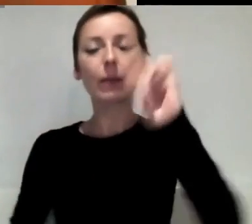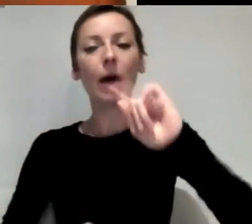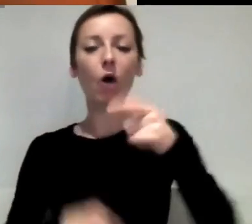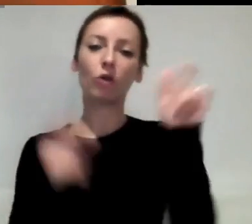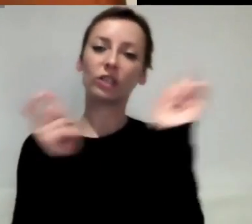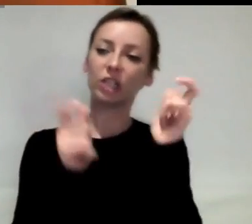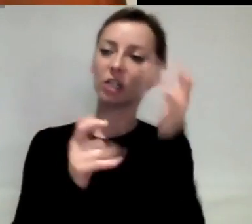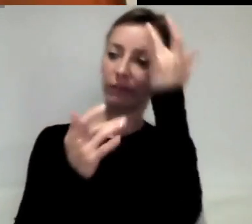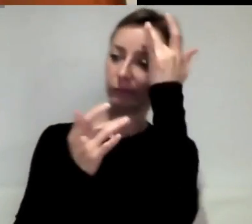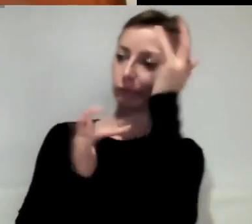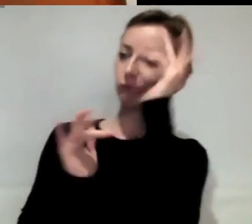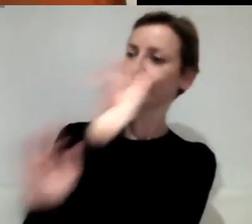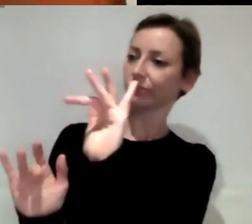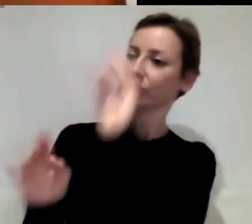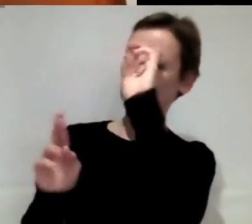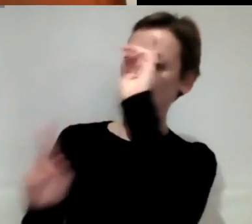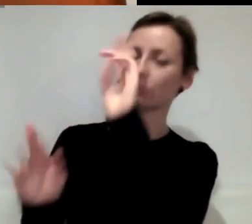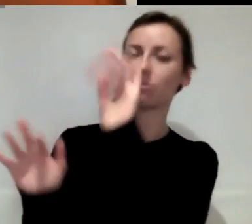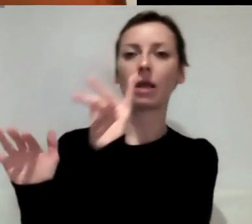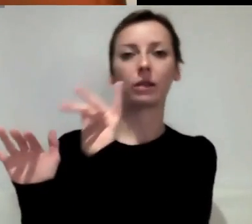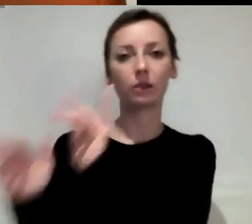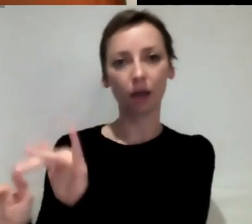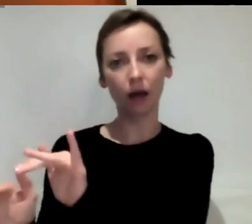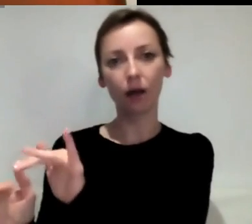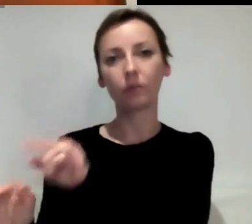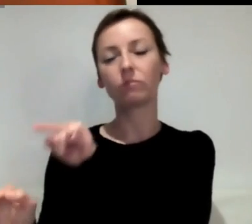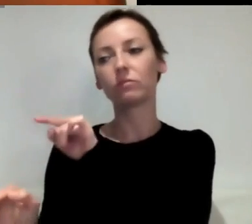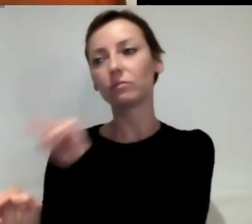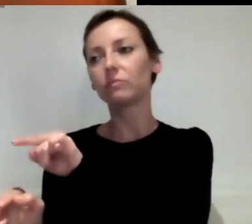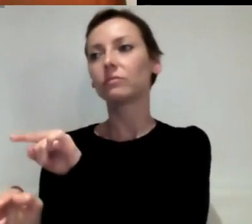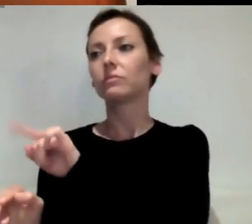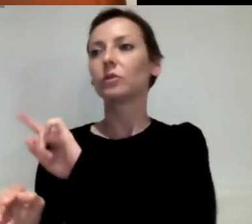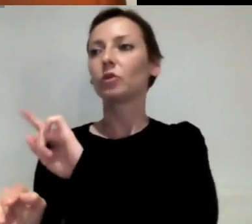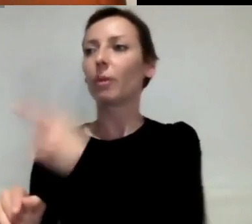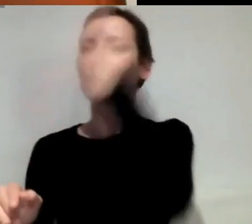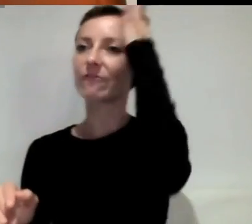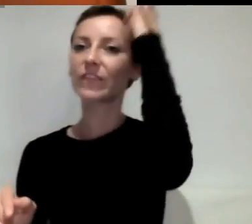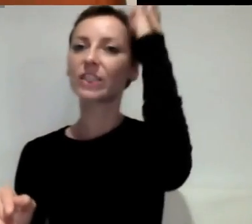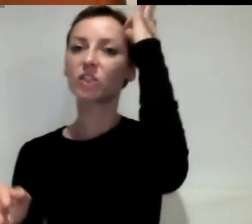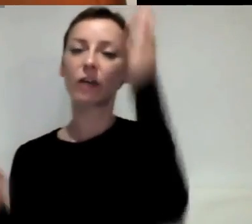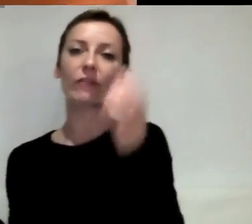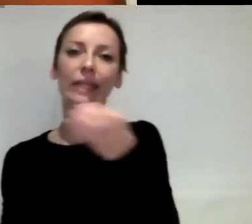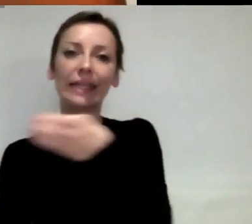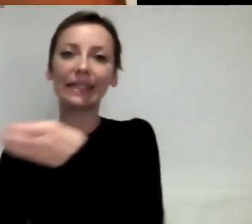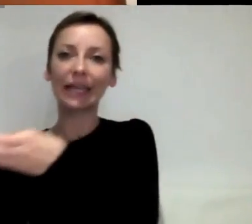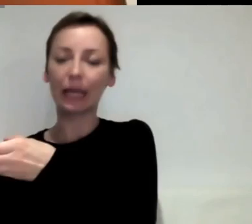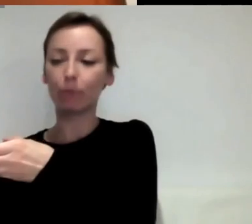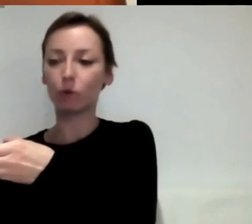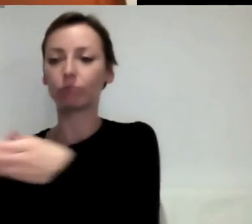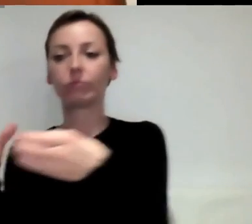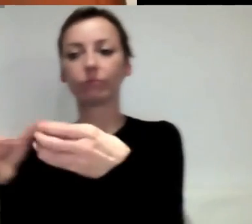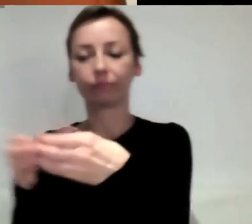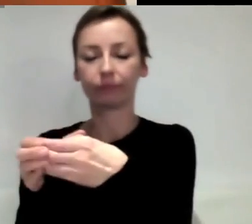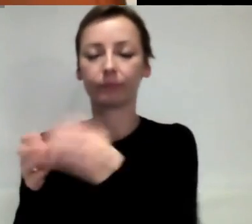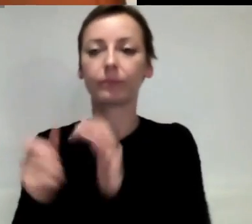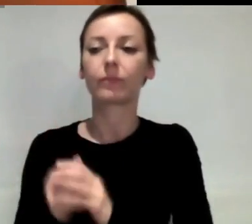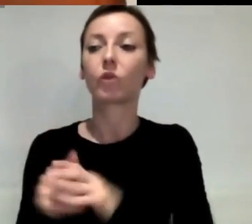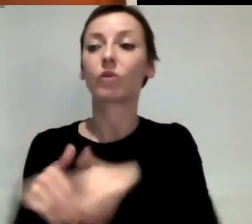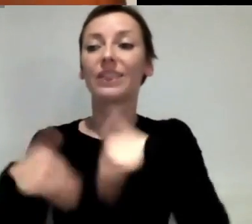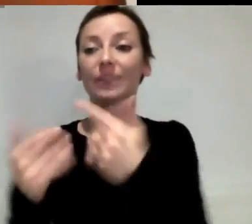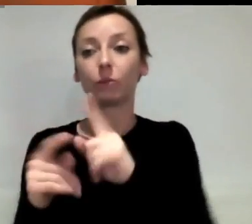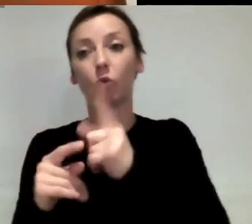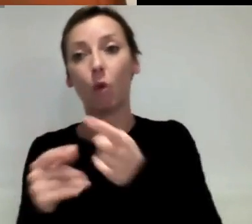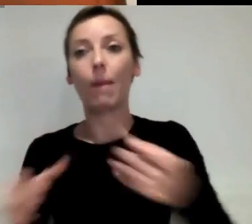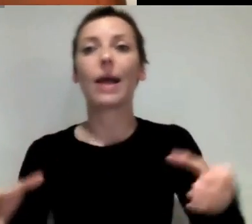Und die dann wiederum ein wissenschaftliches Gremium aufsetzen. Und dann wiederum gibt es nochmal ein größeres Gremium